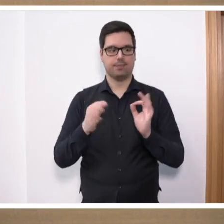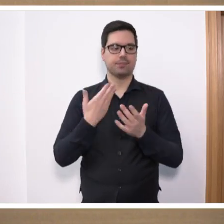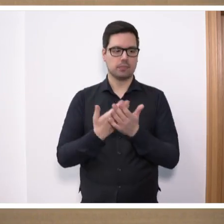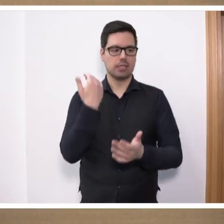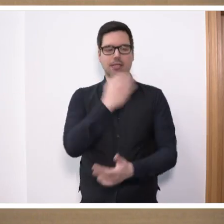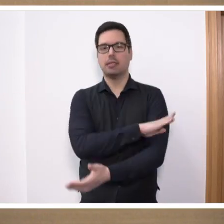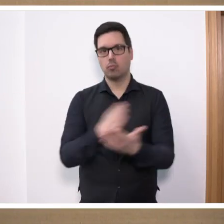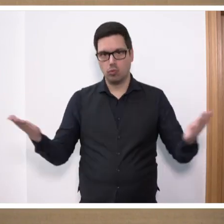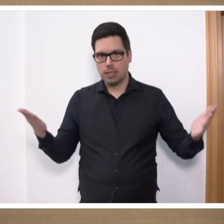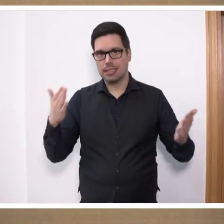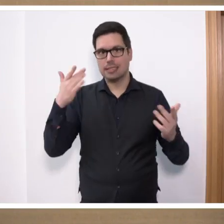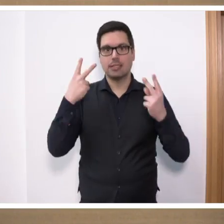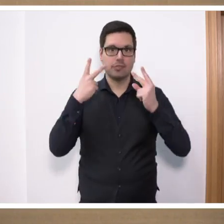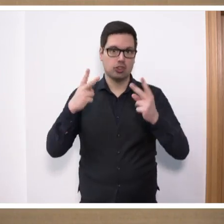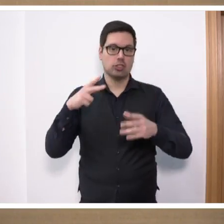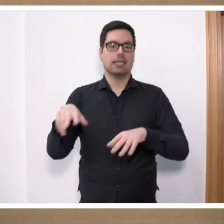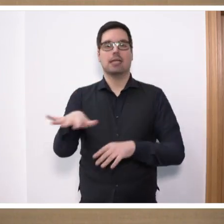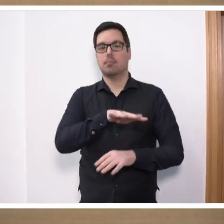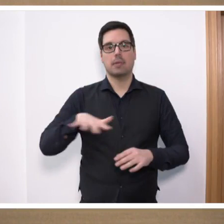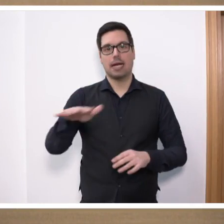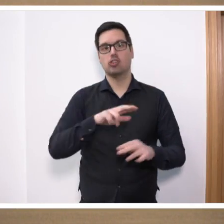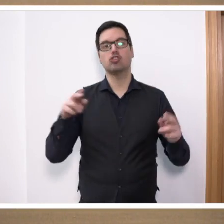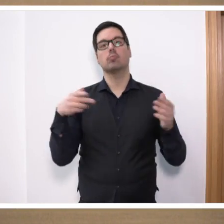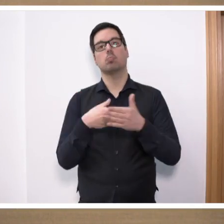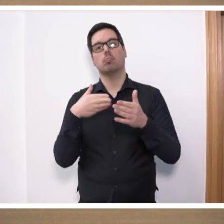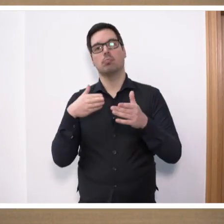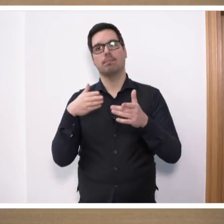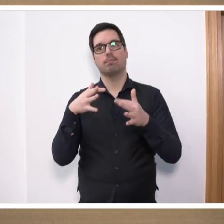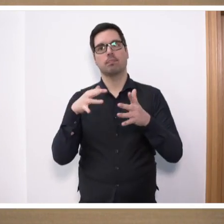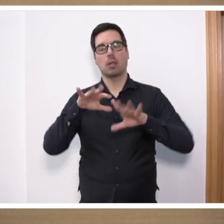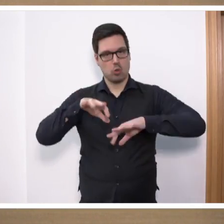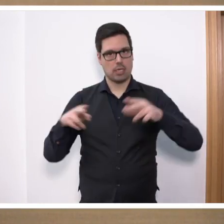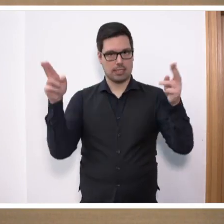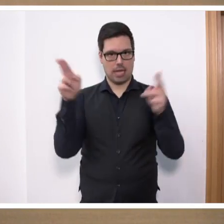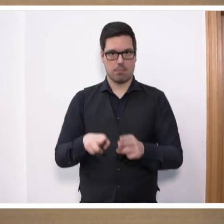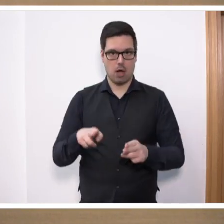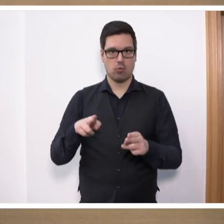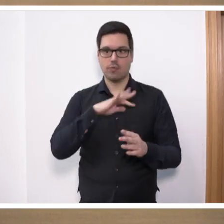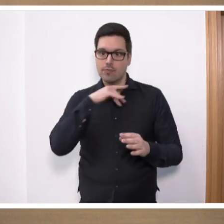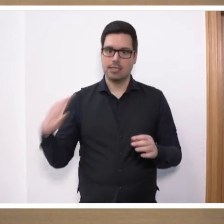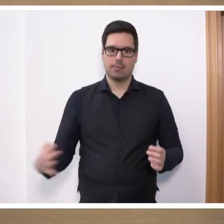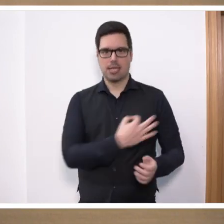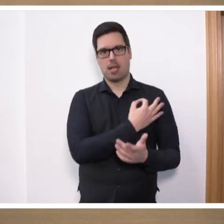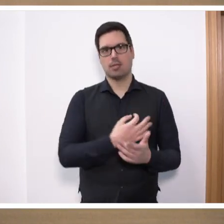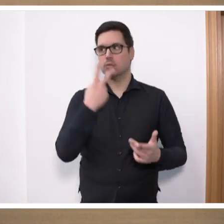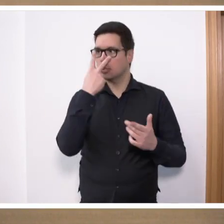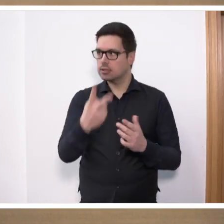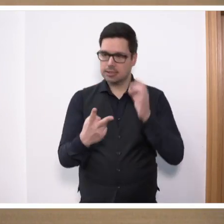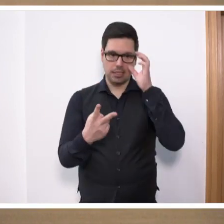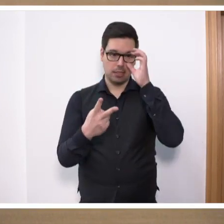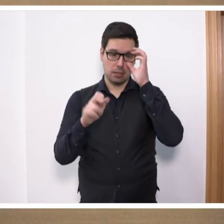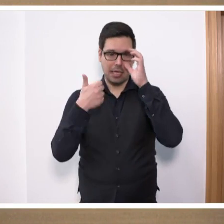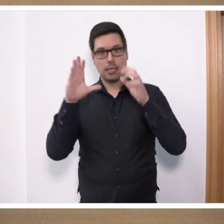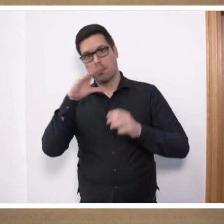sehen, auch in diesem wichtigen Bereich Bürokratieabbau tut sich einiges hier bei uns im Saarland. Und Sie sehen auch, die einen